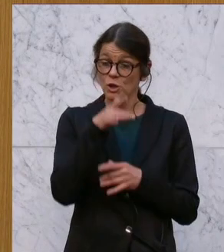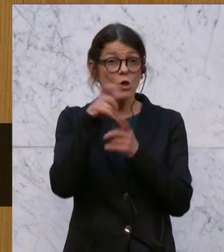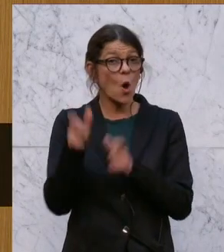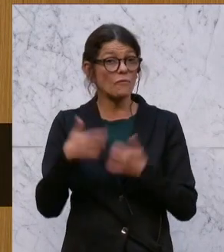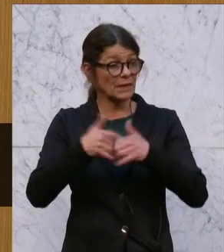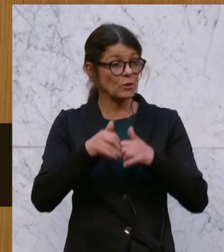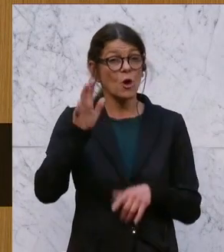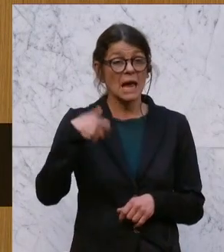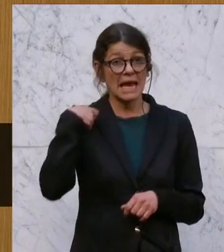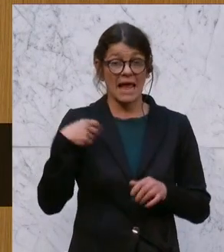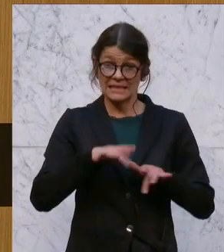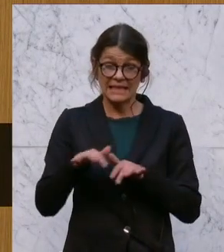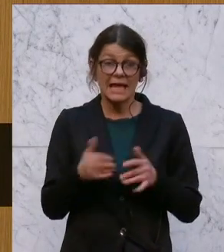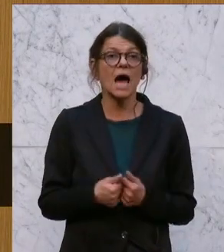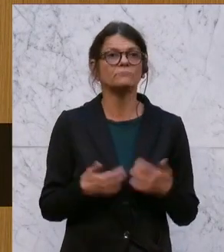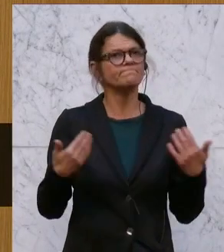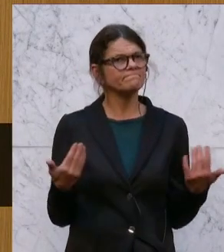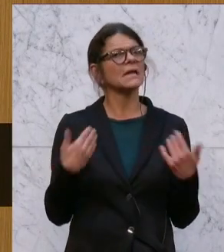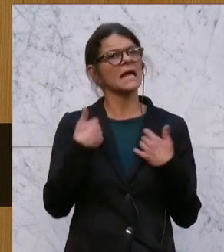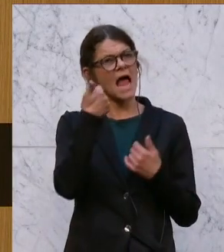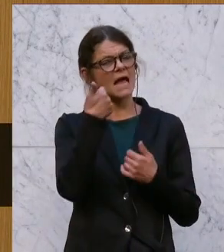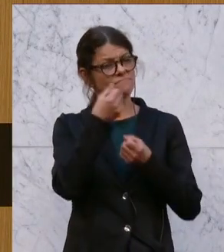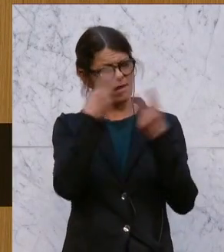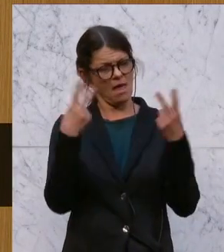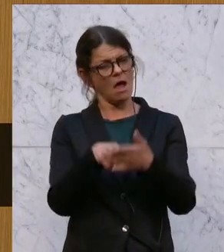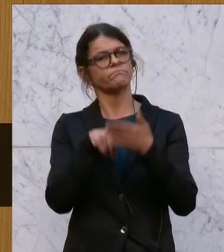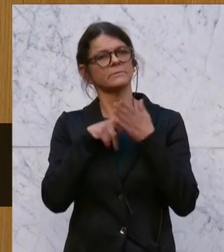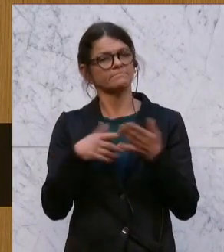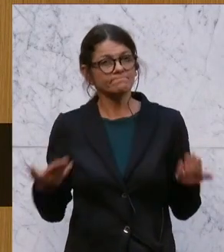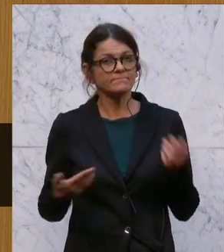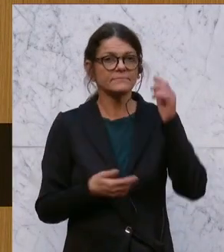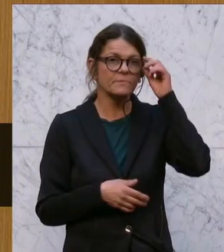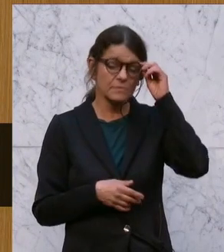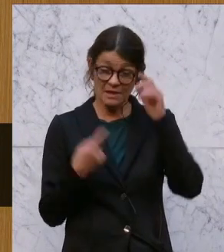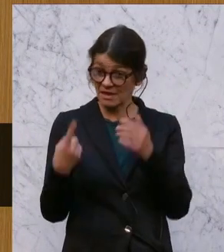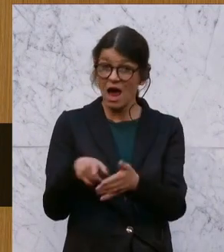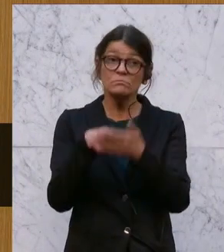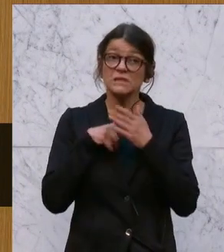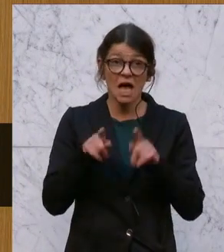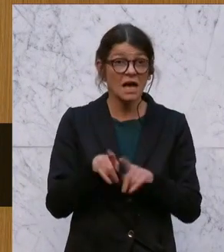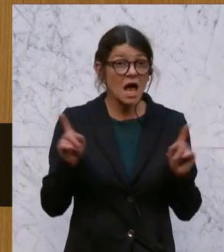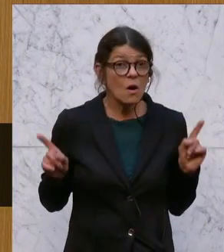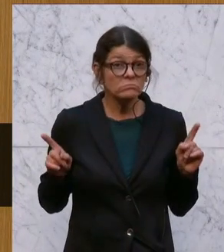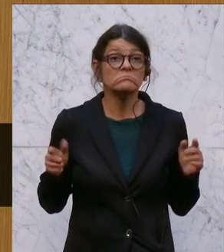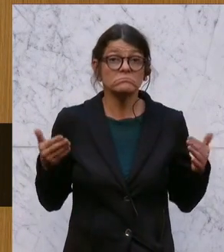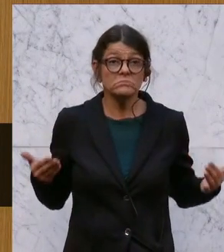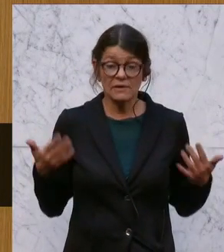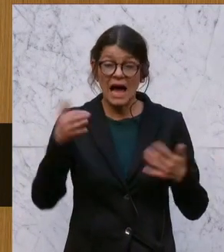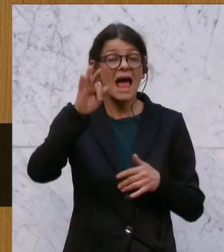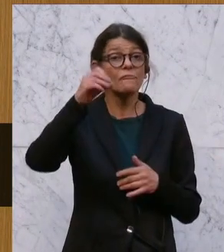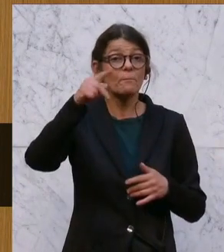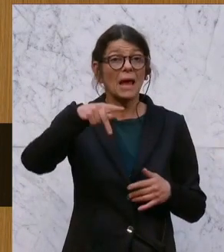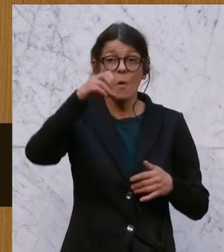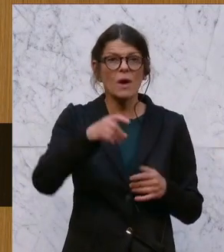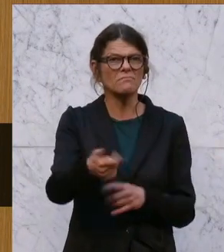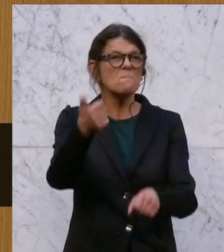Generalsekretariate hat uns eins sehr deutlich vor Augen geführt. Er hat uns gezeigt, dass das, was die FPÖ in den